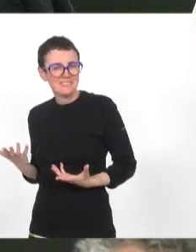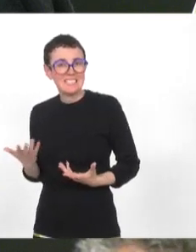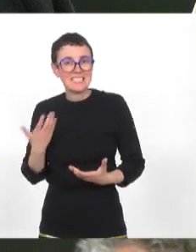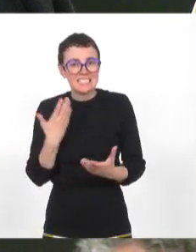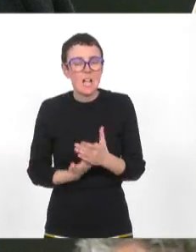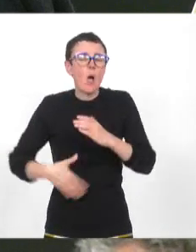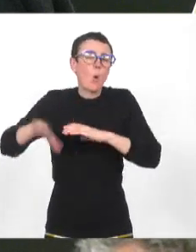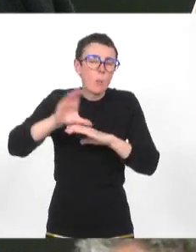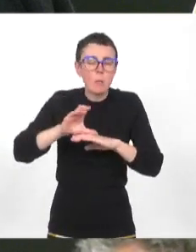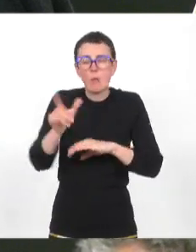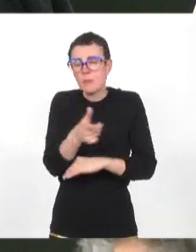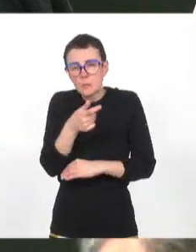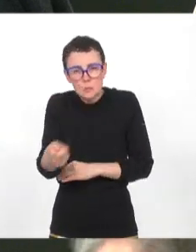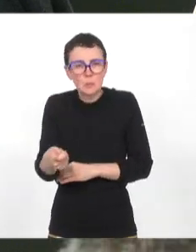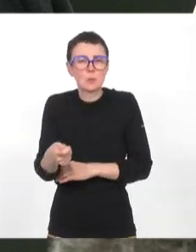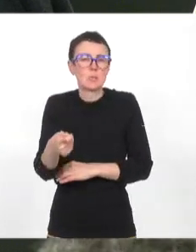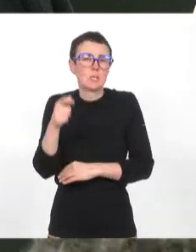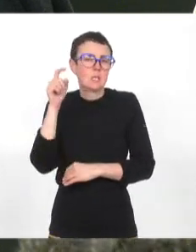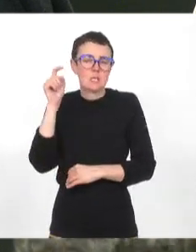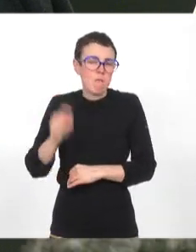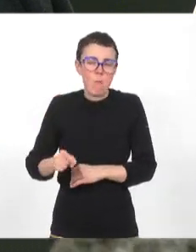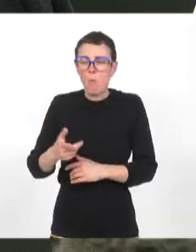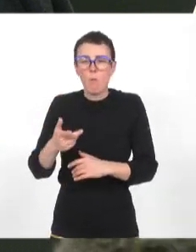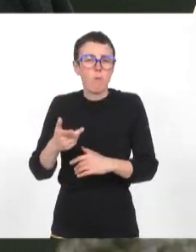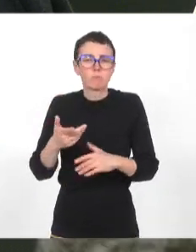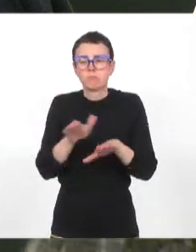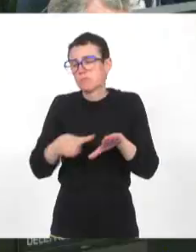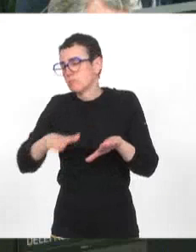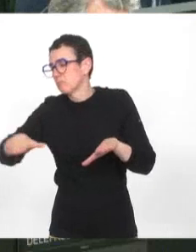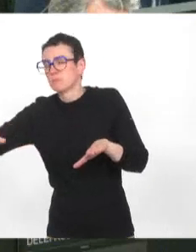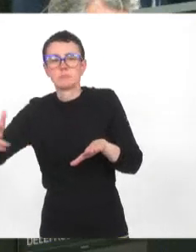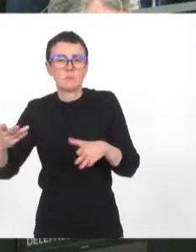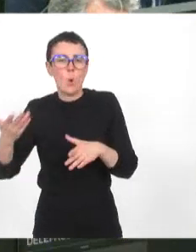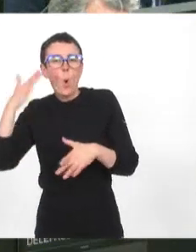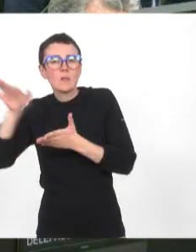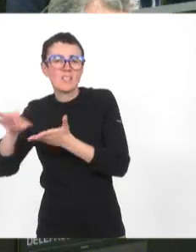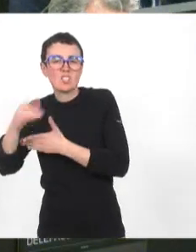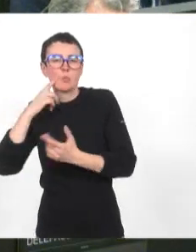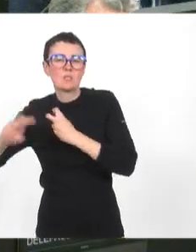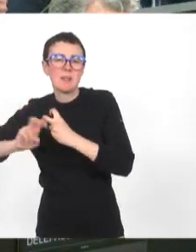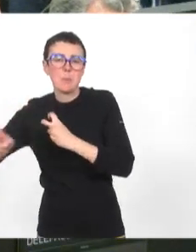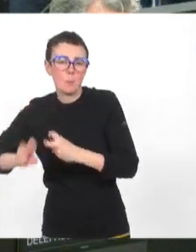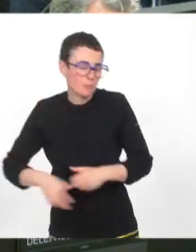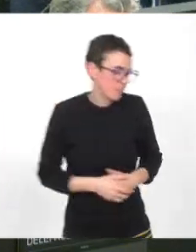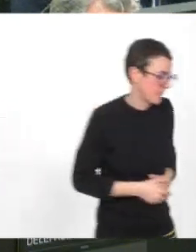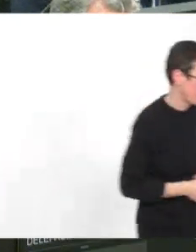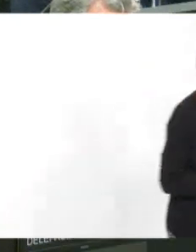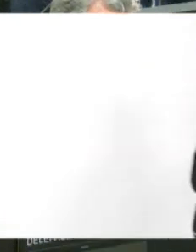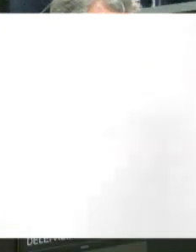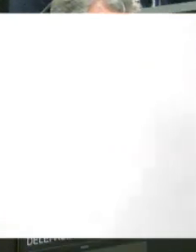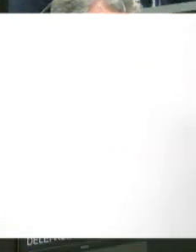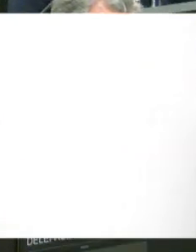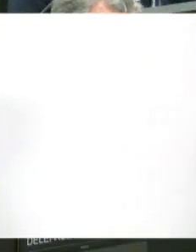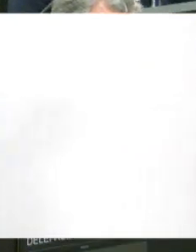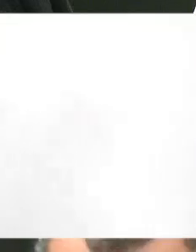évidemment, des indispensables alternatives au recours à la voiture individuelle. On en est à la mi-mandat, et en attente de la